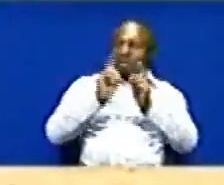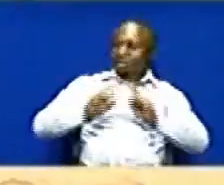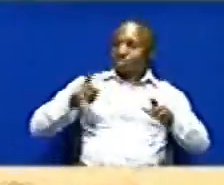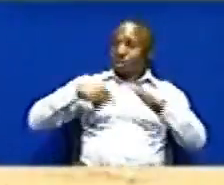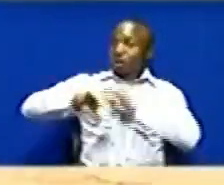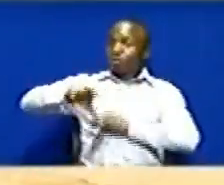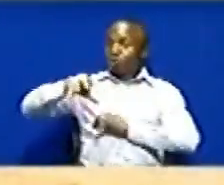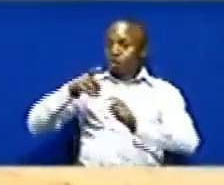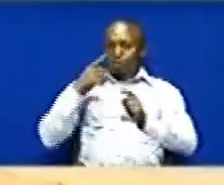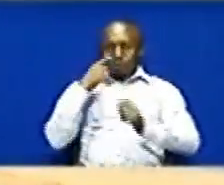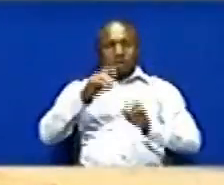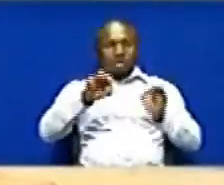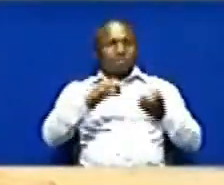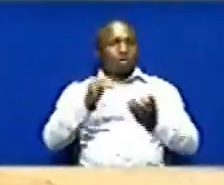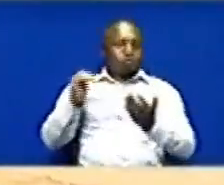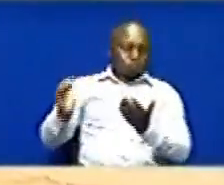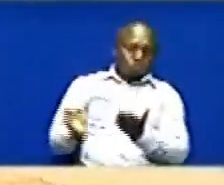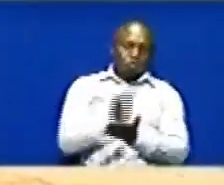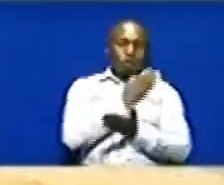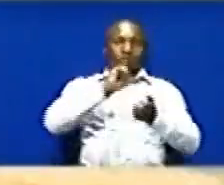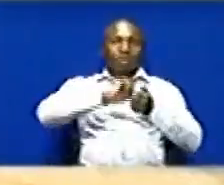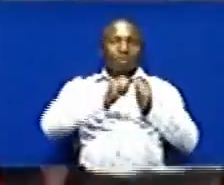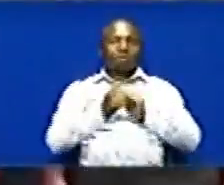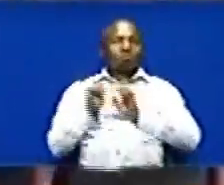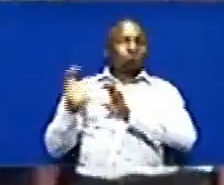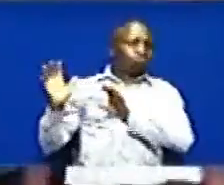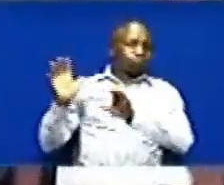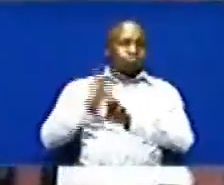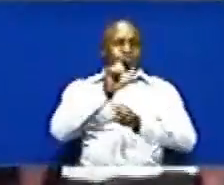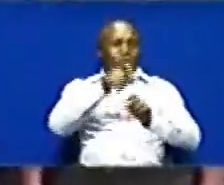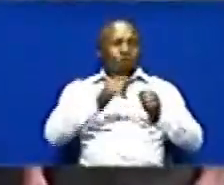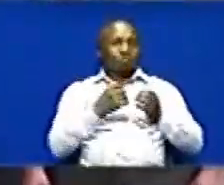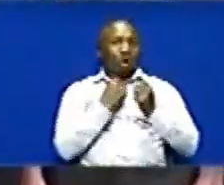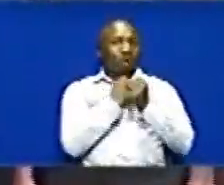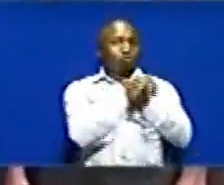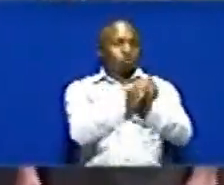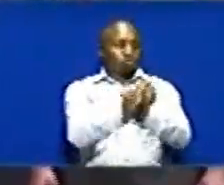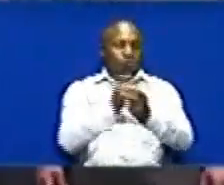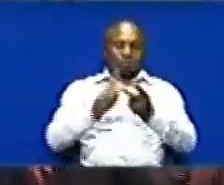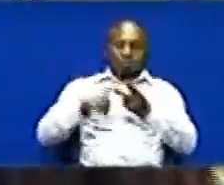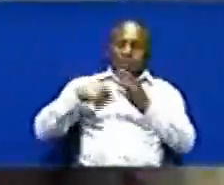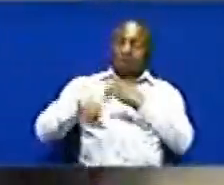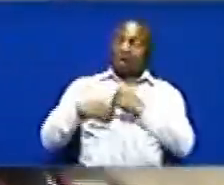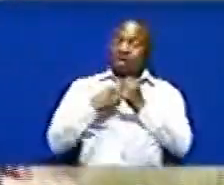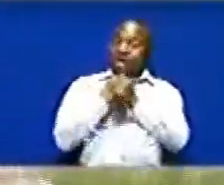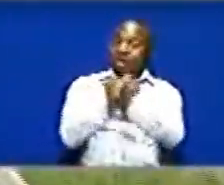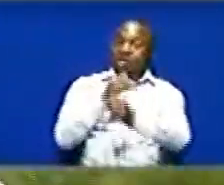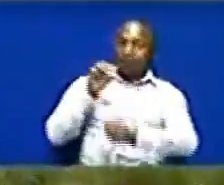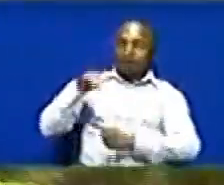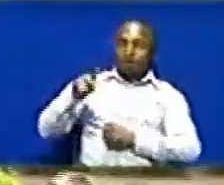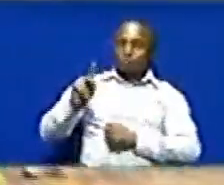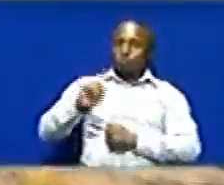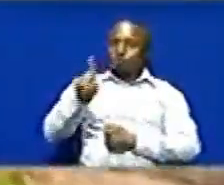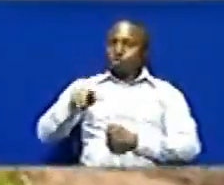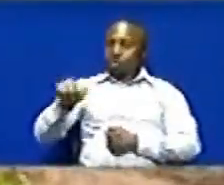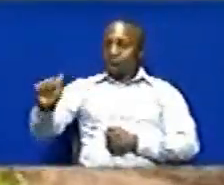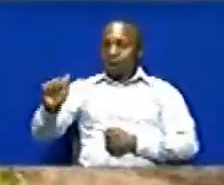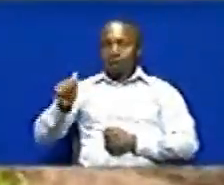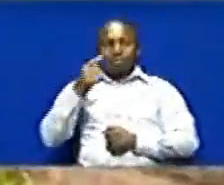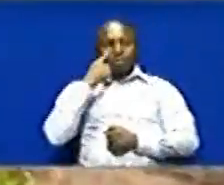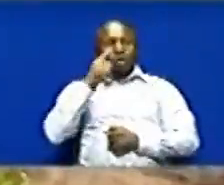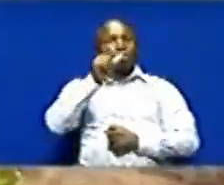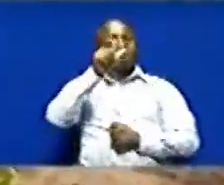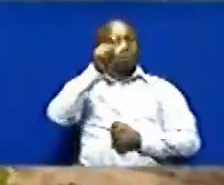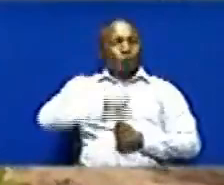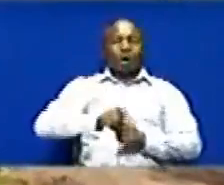Wanaweza kusaidia kuondua Tatizo la nulikano wa mahabusu Ikiwa katika gereza la mahabusu mkuza Timu hiyo imeshuhudia Msungamano